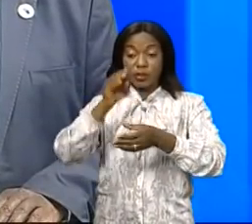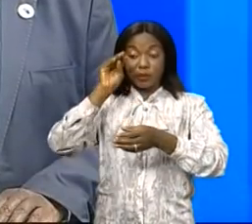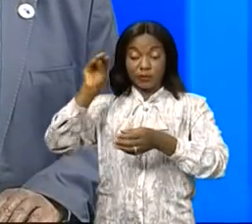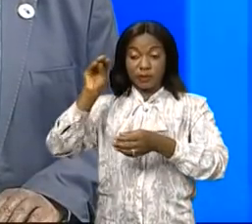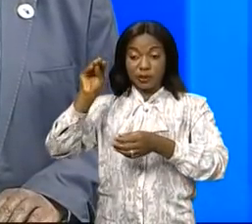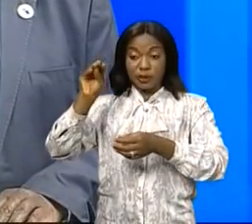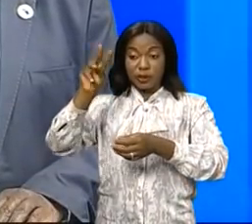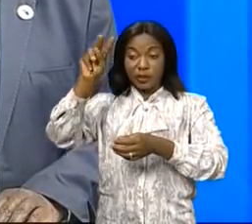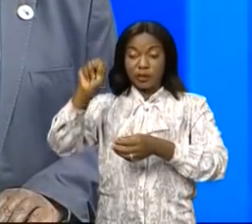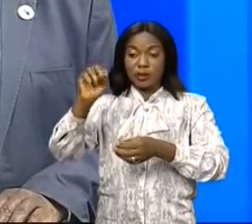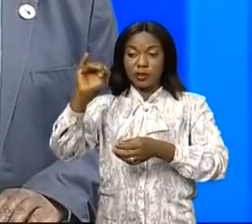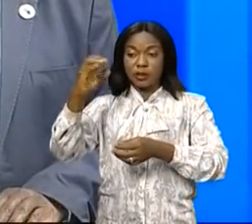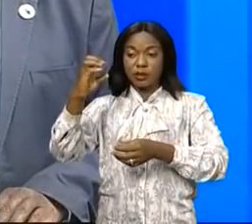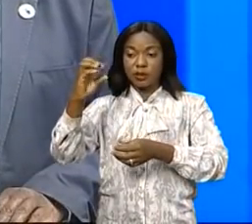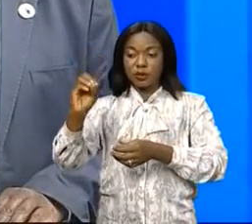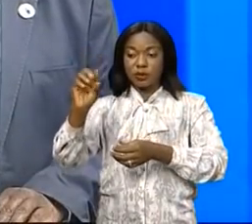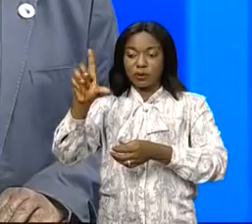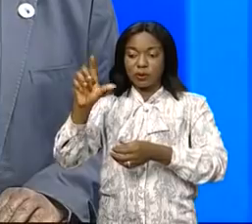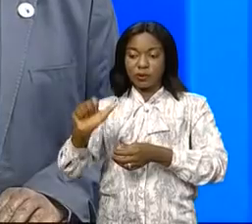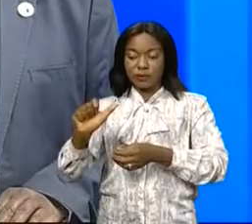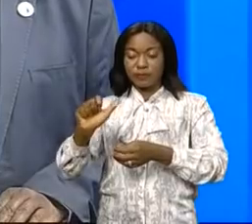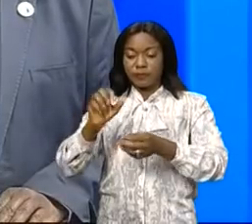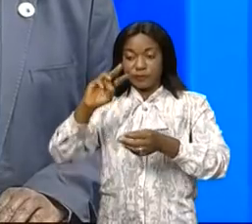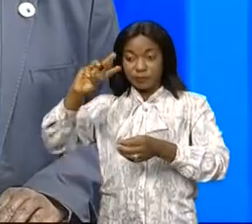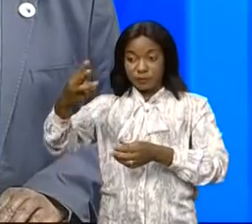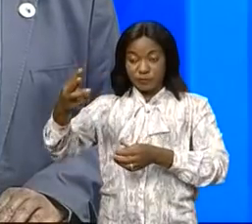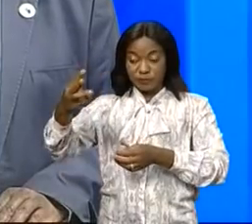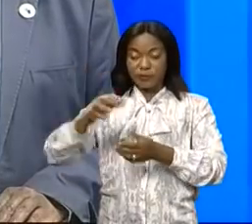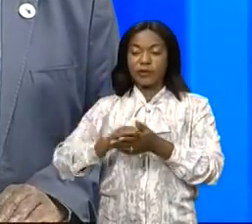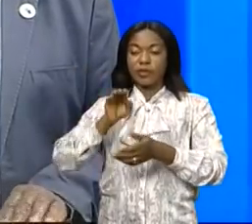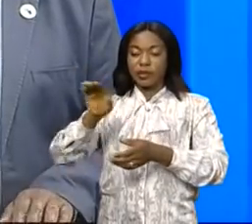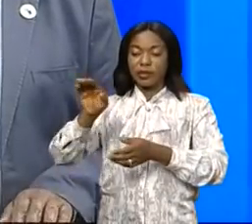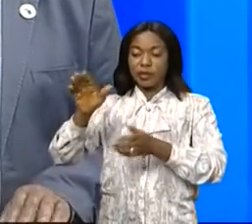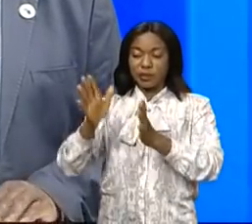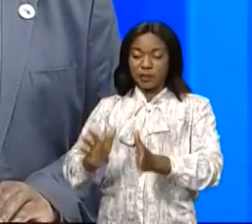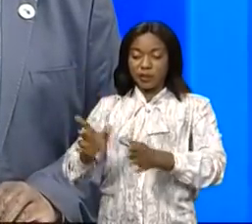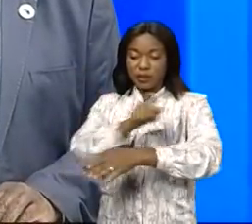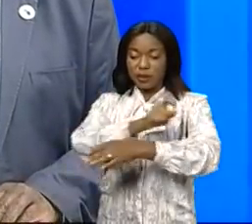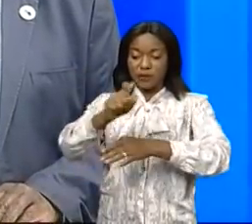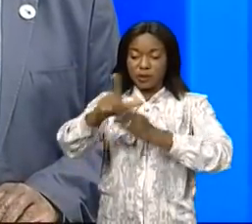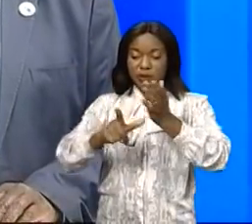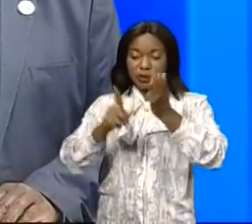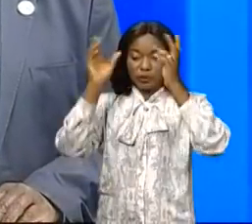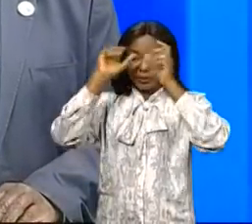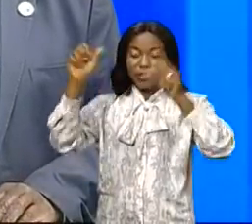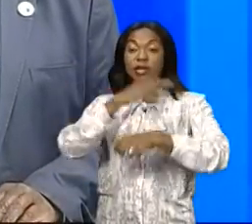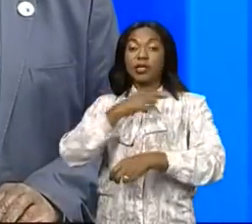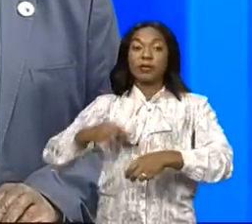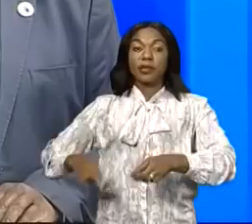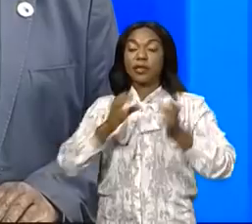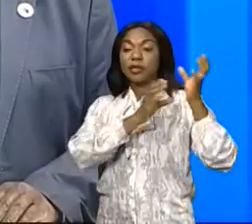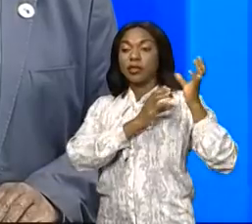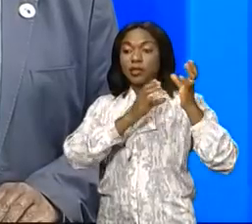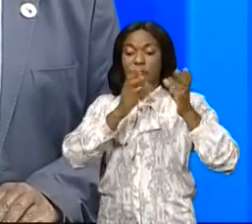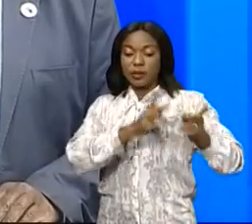Nicole Boachia-Ntoumba. 3. Directeur de cabinet adjoint du Président de la République, en charge du